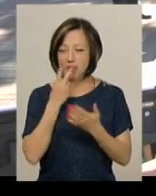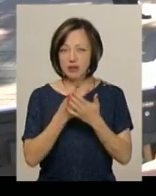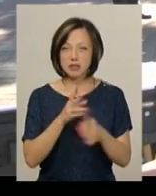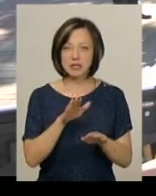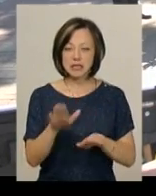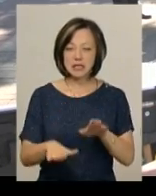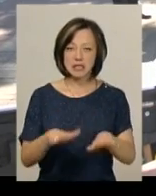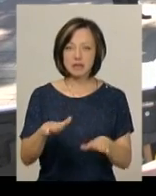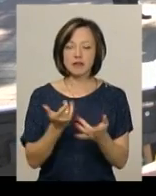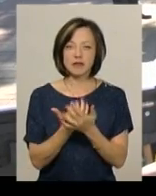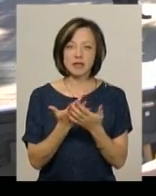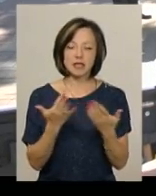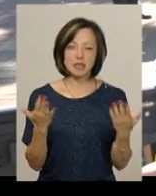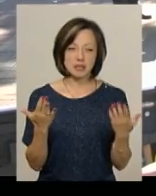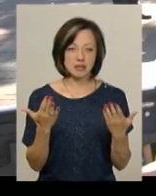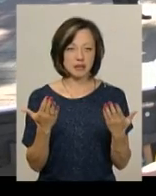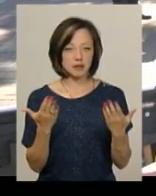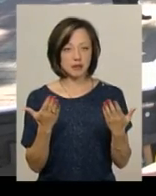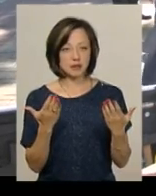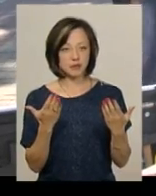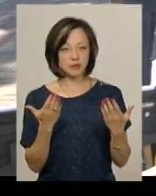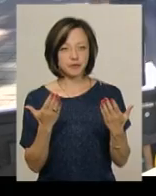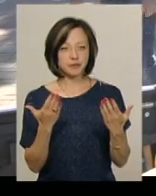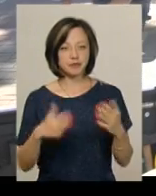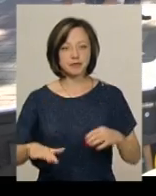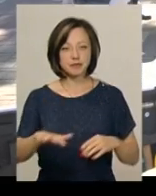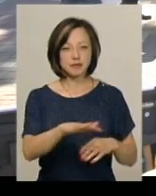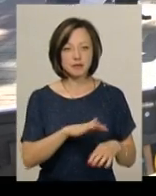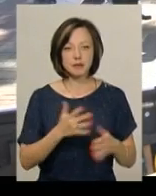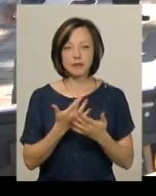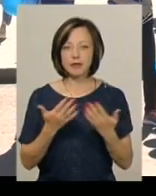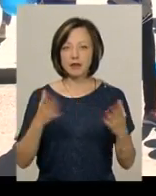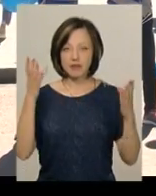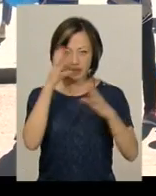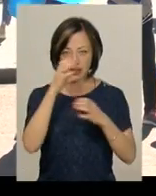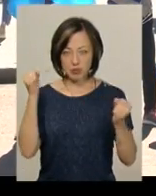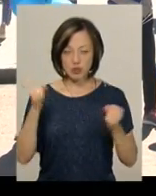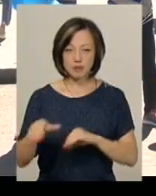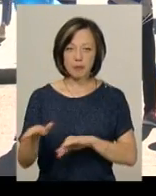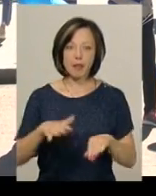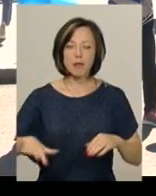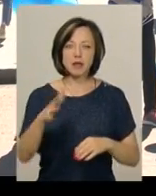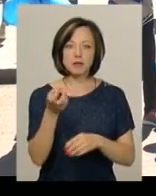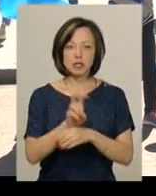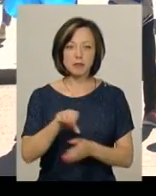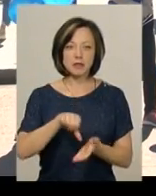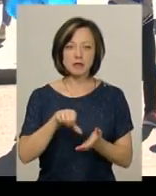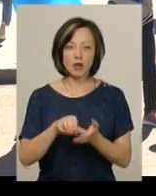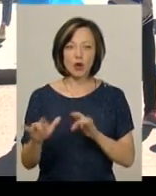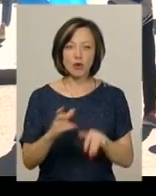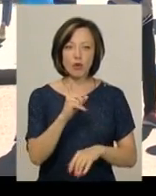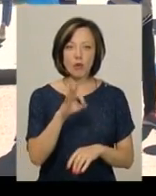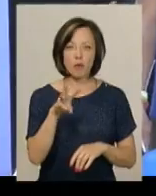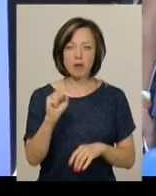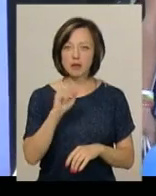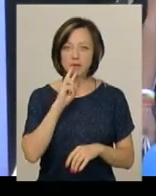на територіях, в тимноті. На майдан сьогодні прийшли і представники руху «Хома».